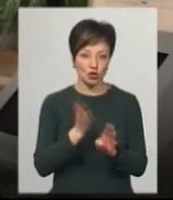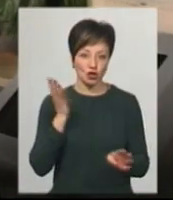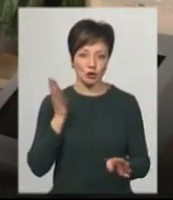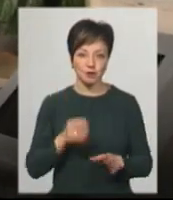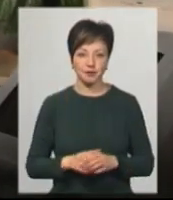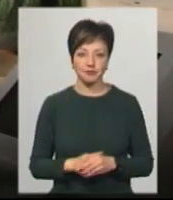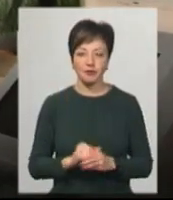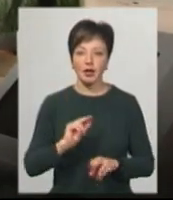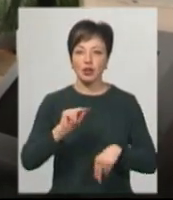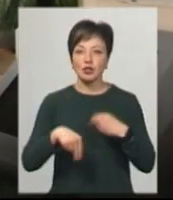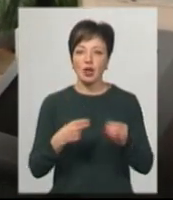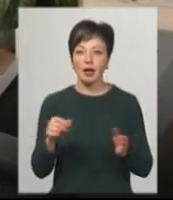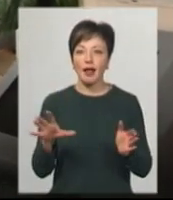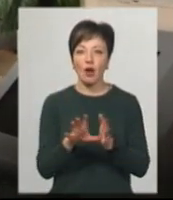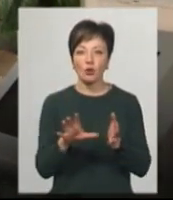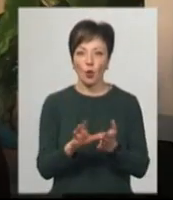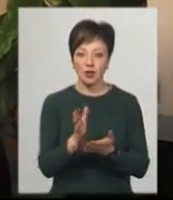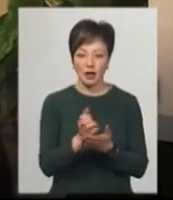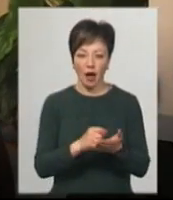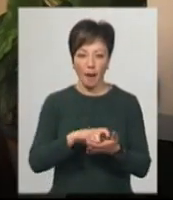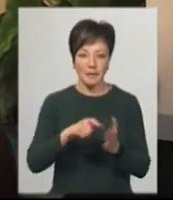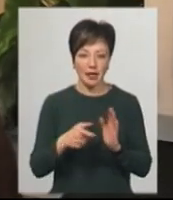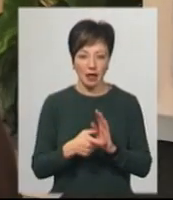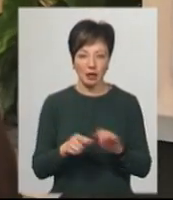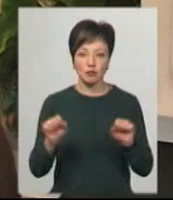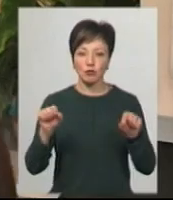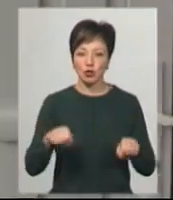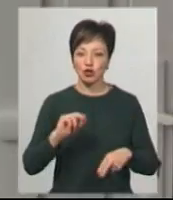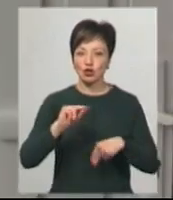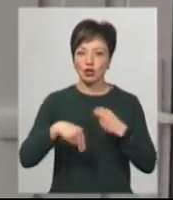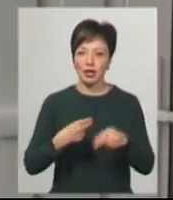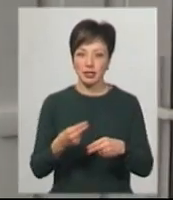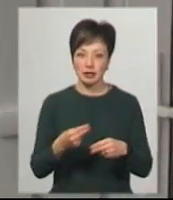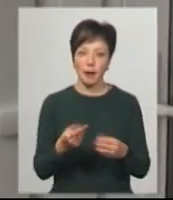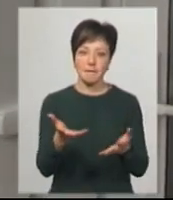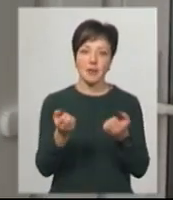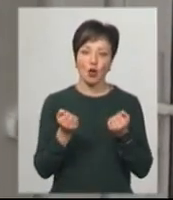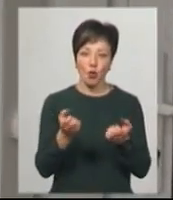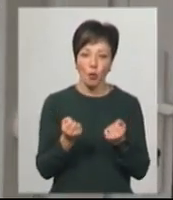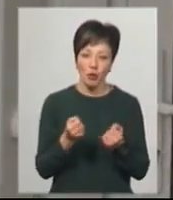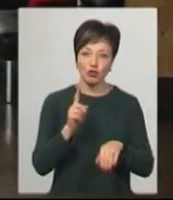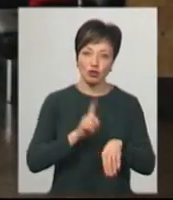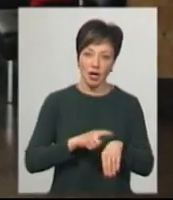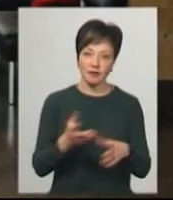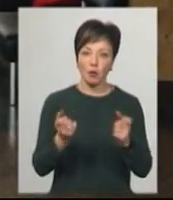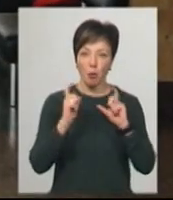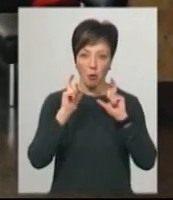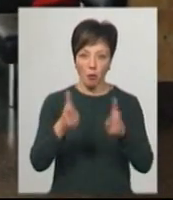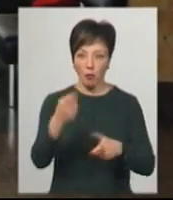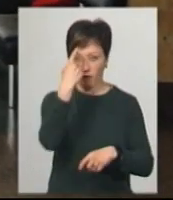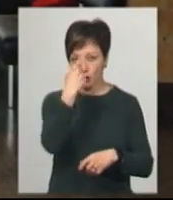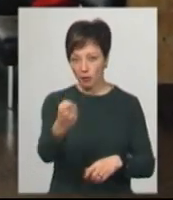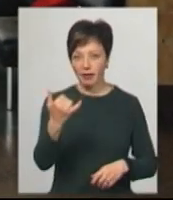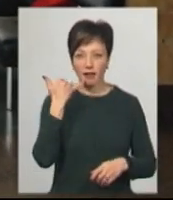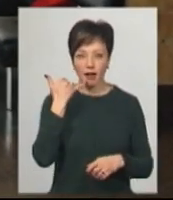Через електронний ресурс кабінет мешканців і також через рецепцію. Про дату і час прийому відвідувач отримає повідомлення на свій